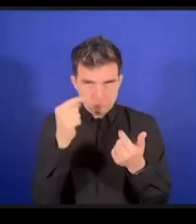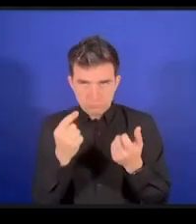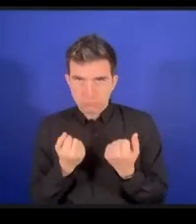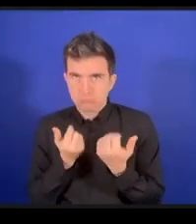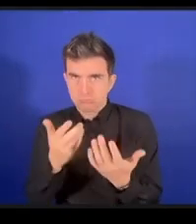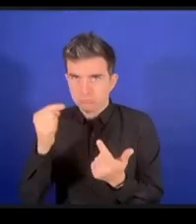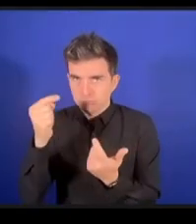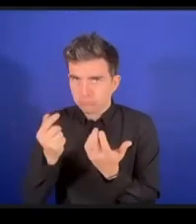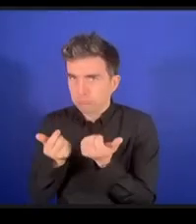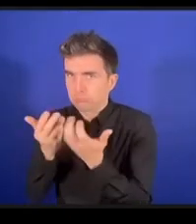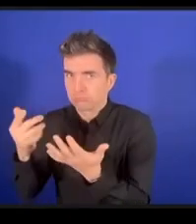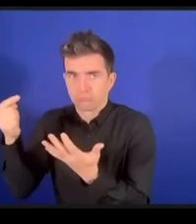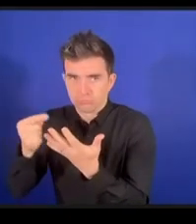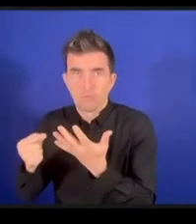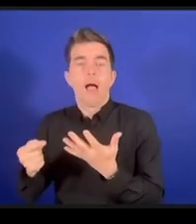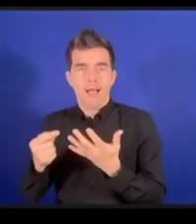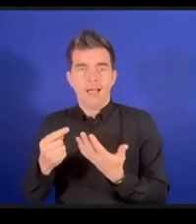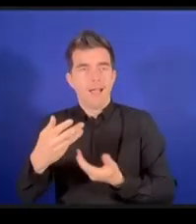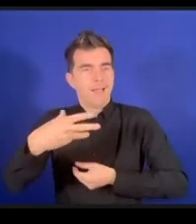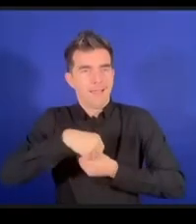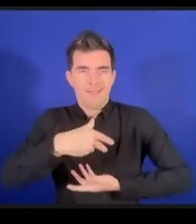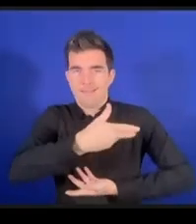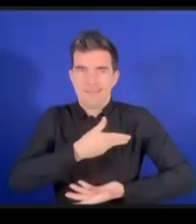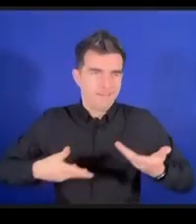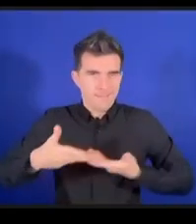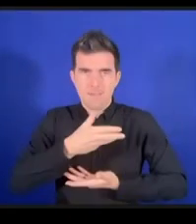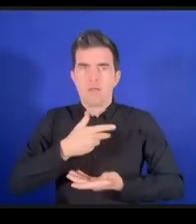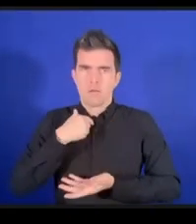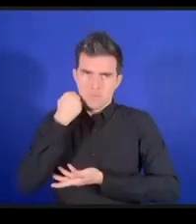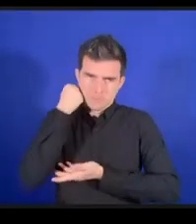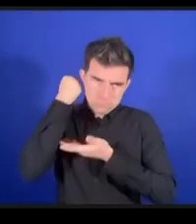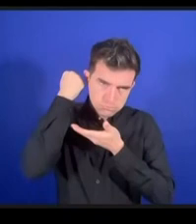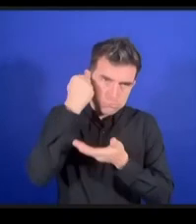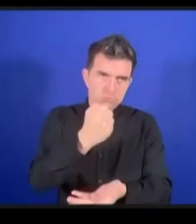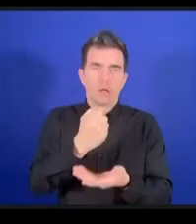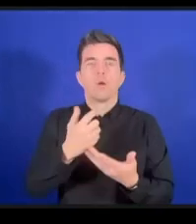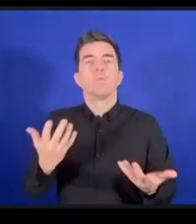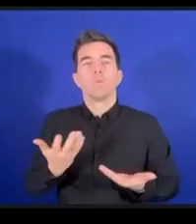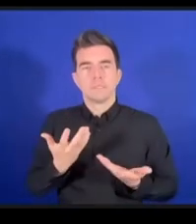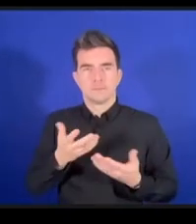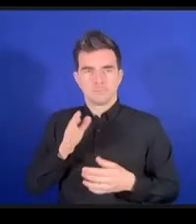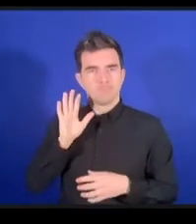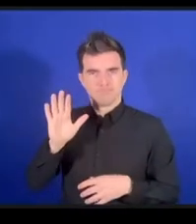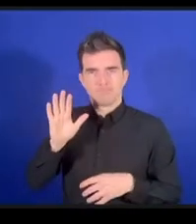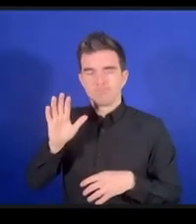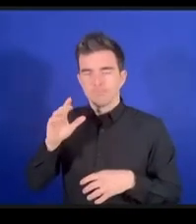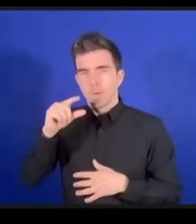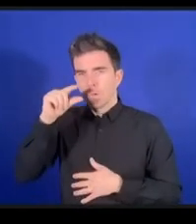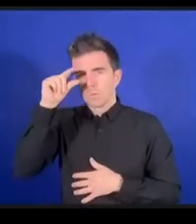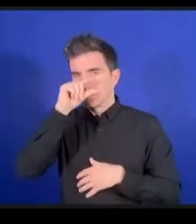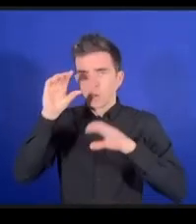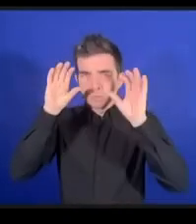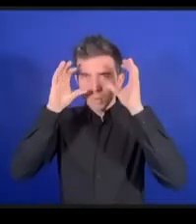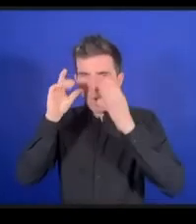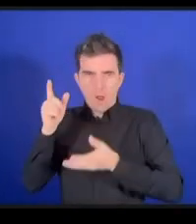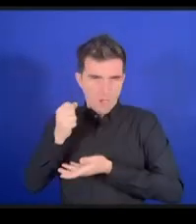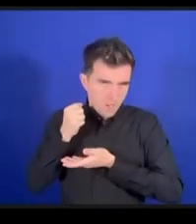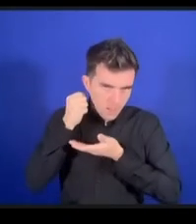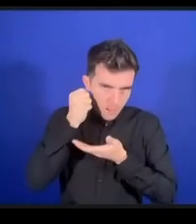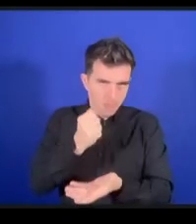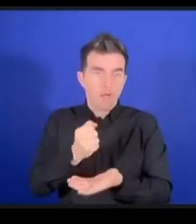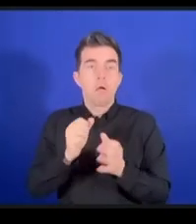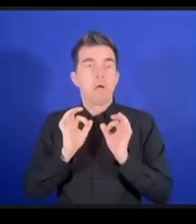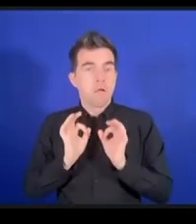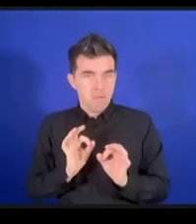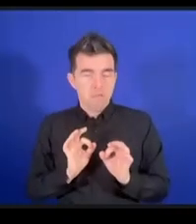さんの寛大な寄付をいただきまして彼らのアクセシビリティの要件それから